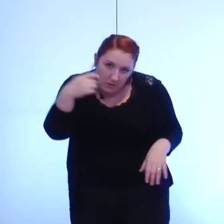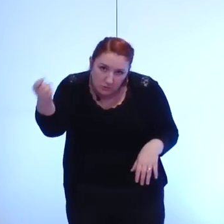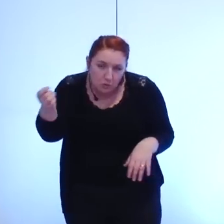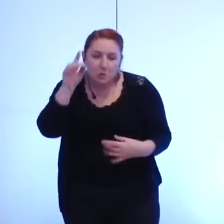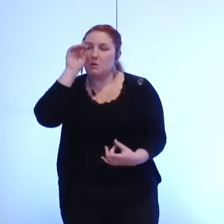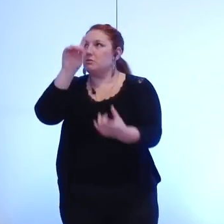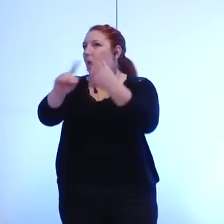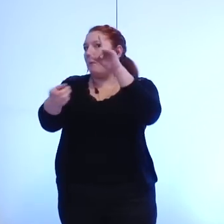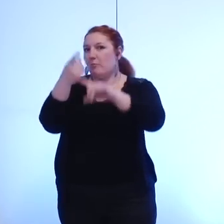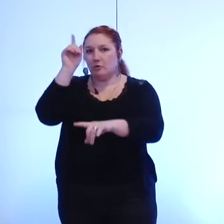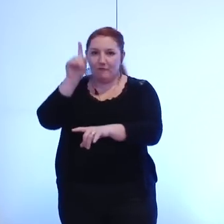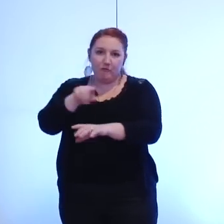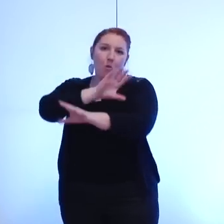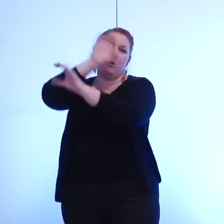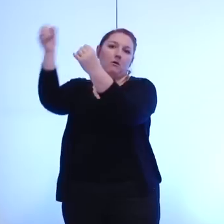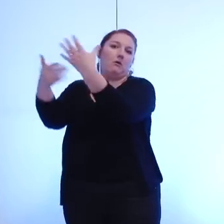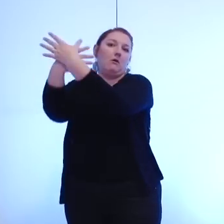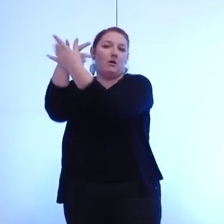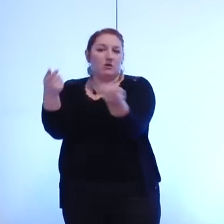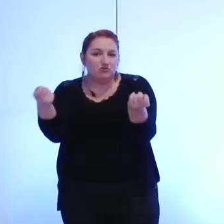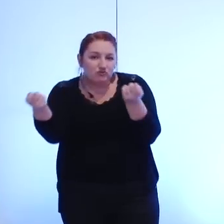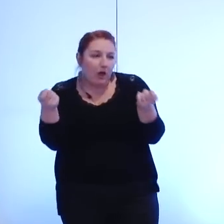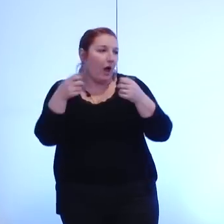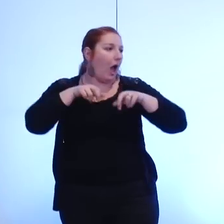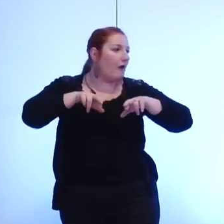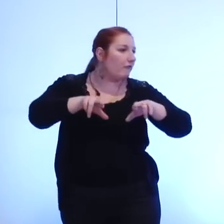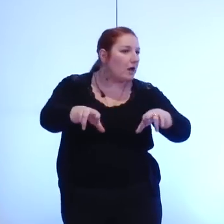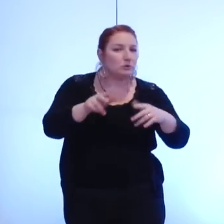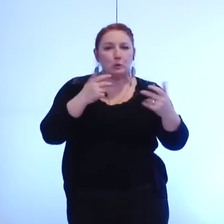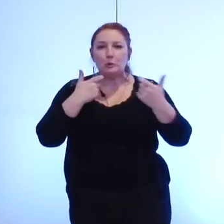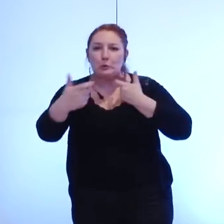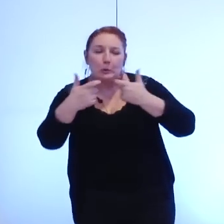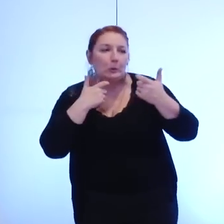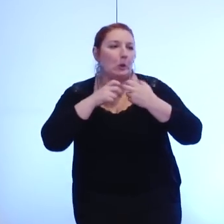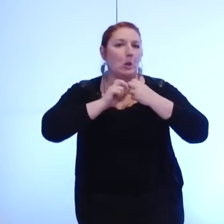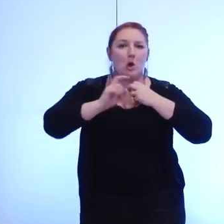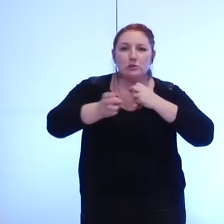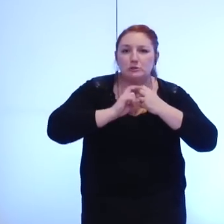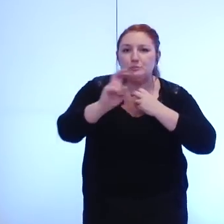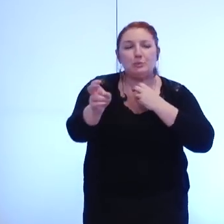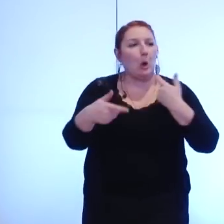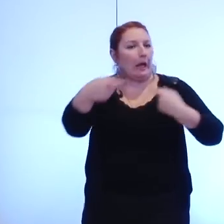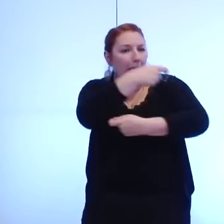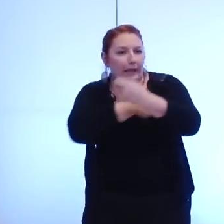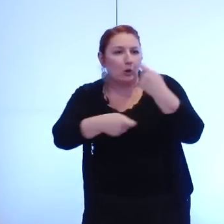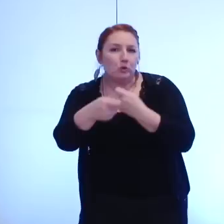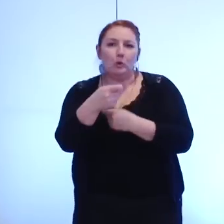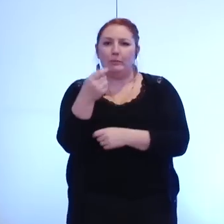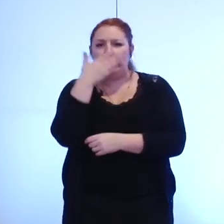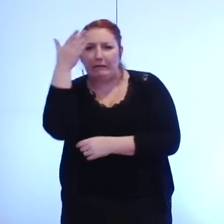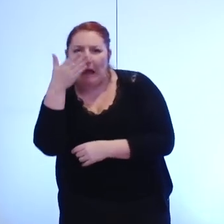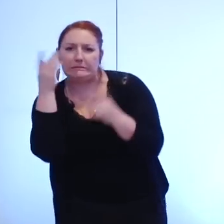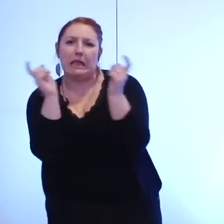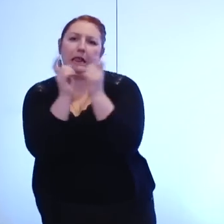de grands sujets projet d'infrastructure projet de transport développement économique traitement des fluides des réseaux